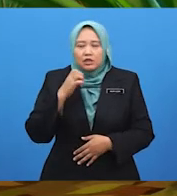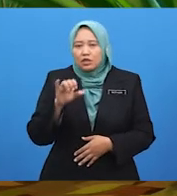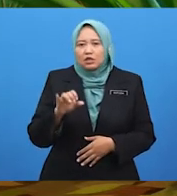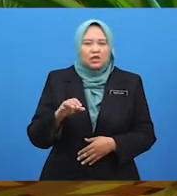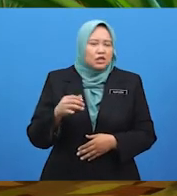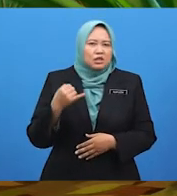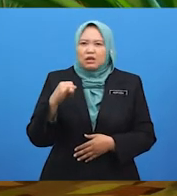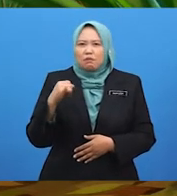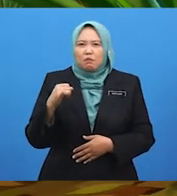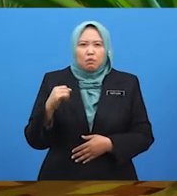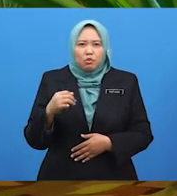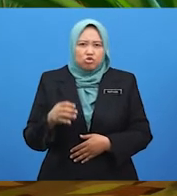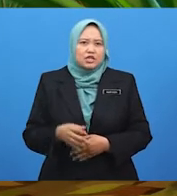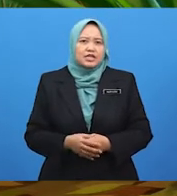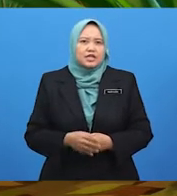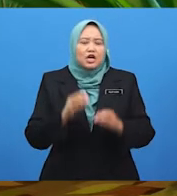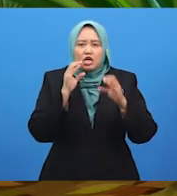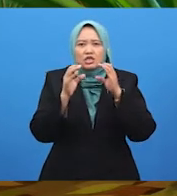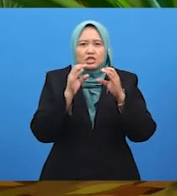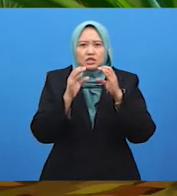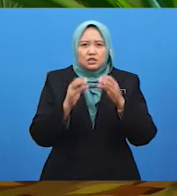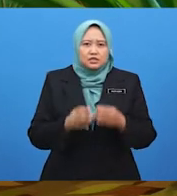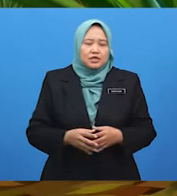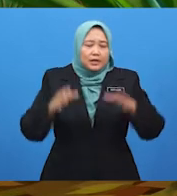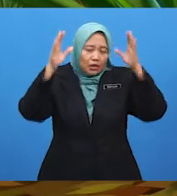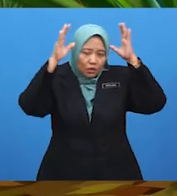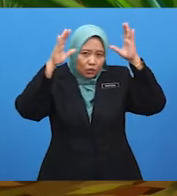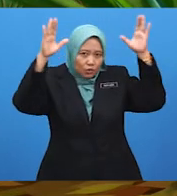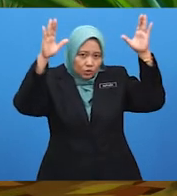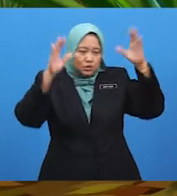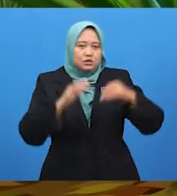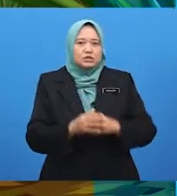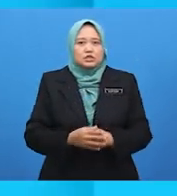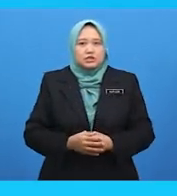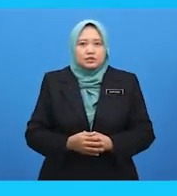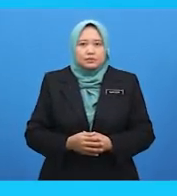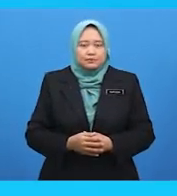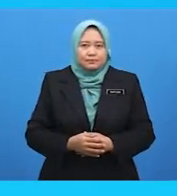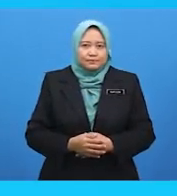Aduhai, kamu ini. Tak apa. Saya lapar. Saya nak panjat pokok ini.